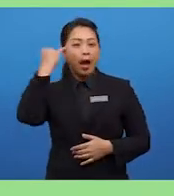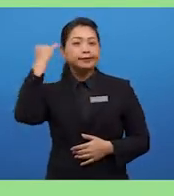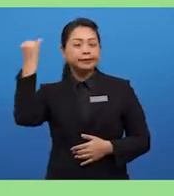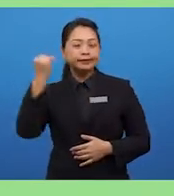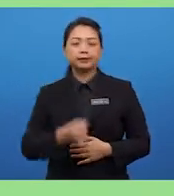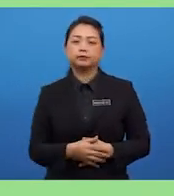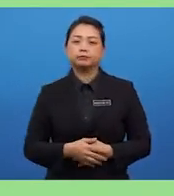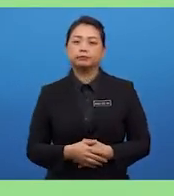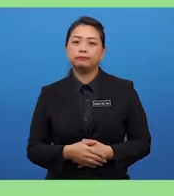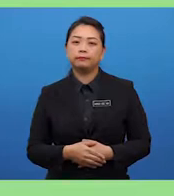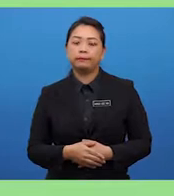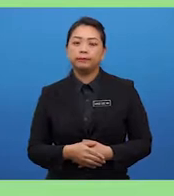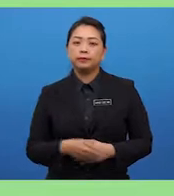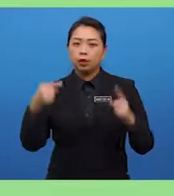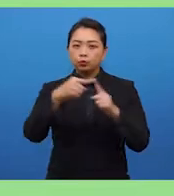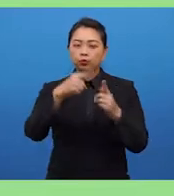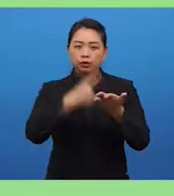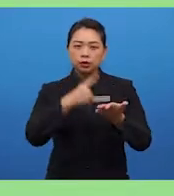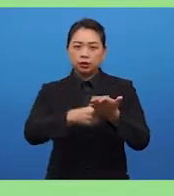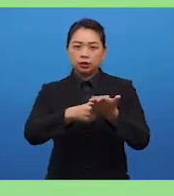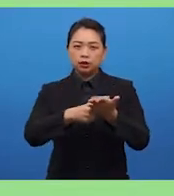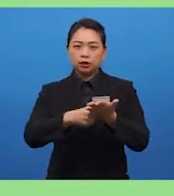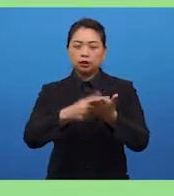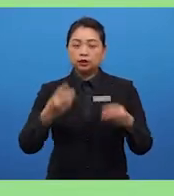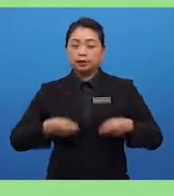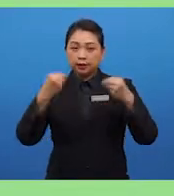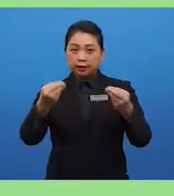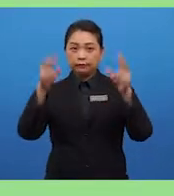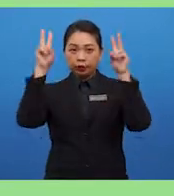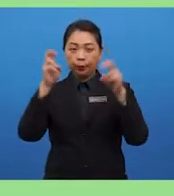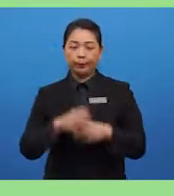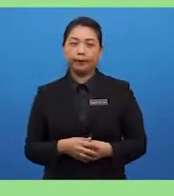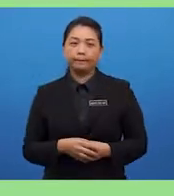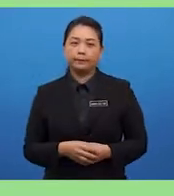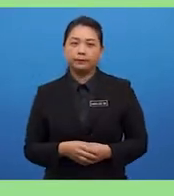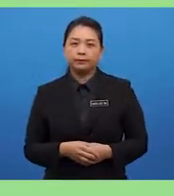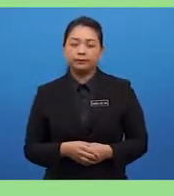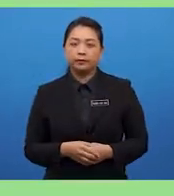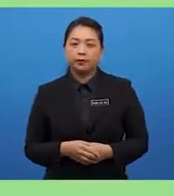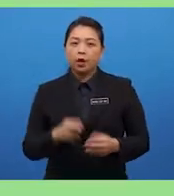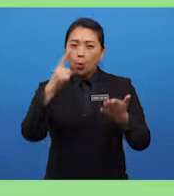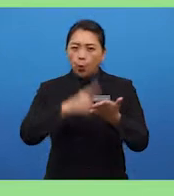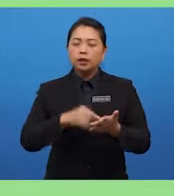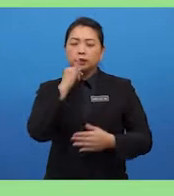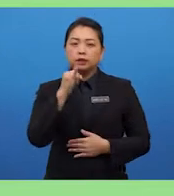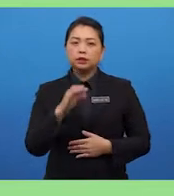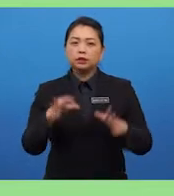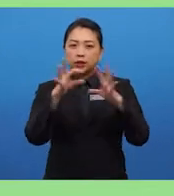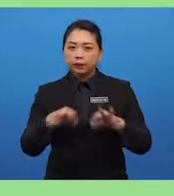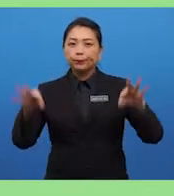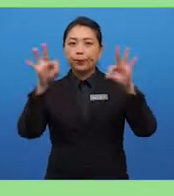ideas in order to discuss the given topic. What is important